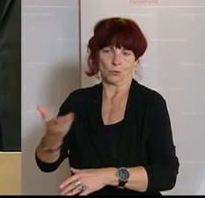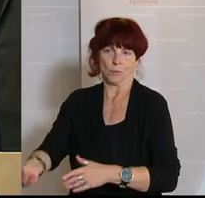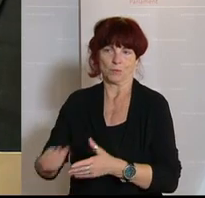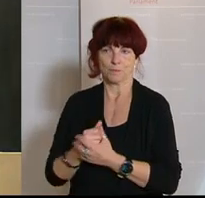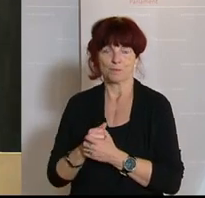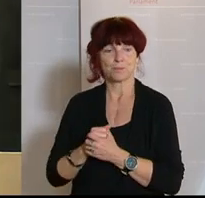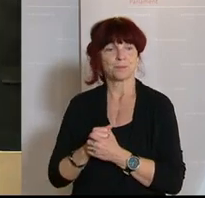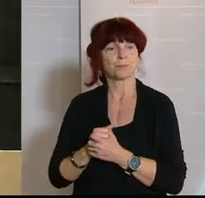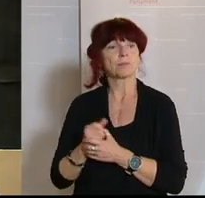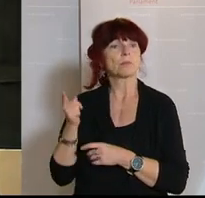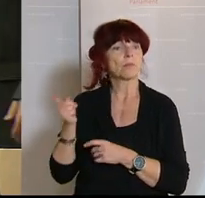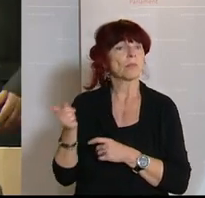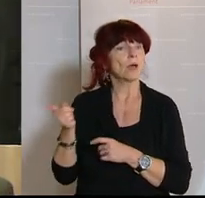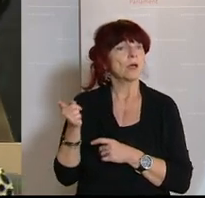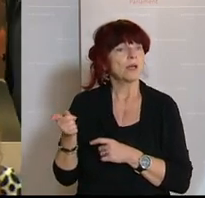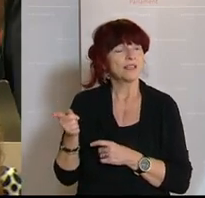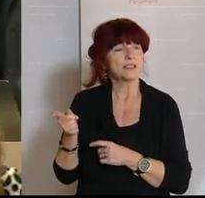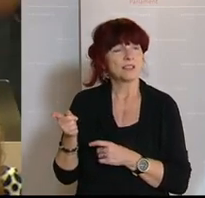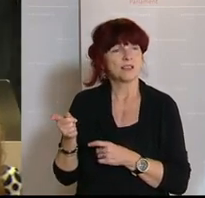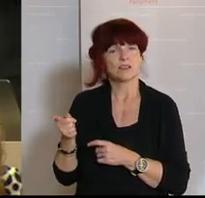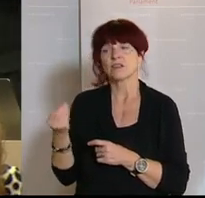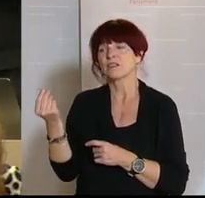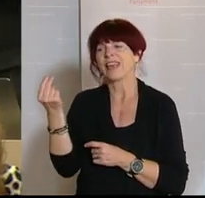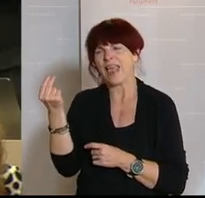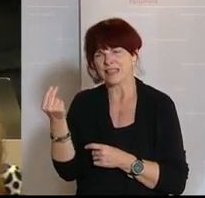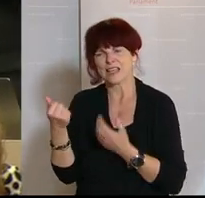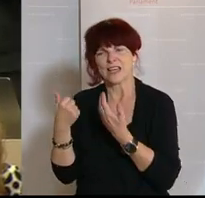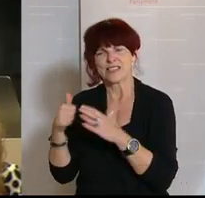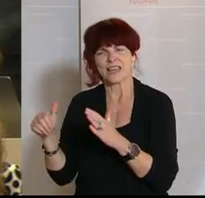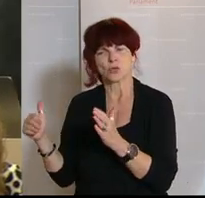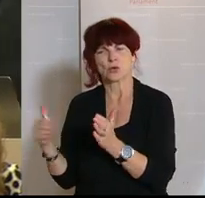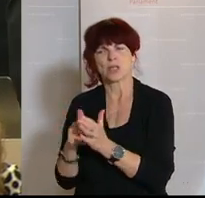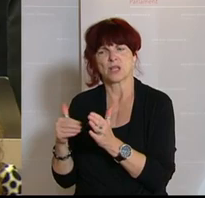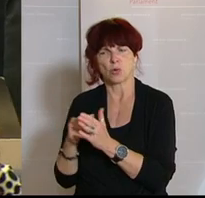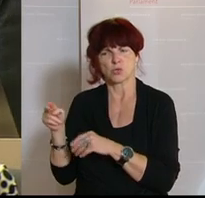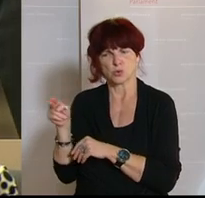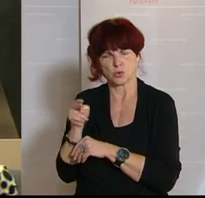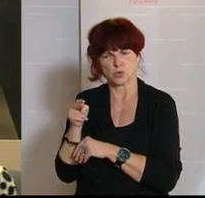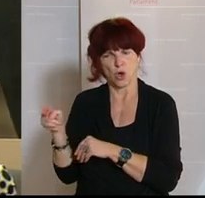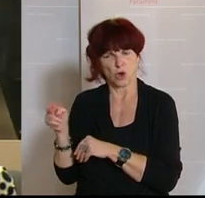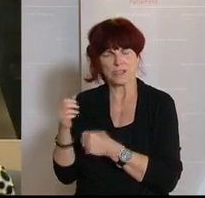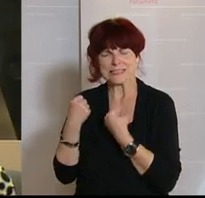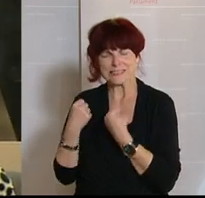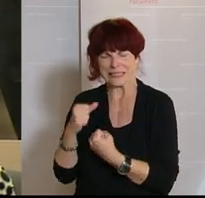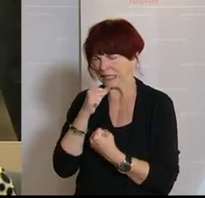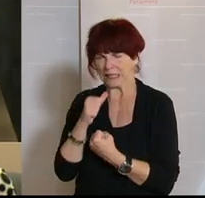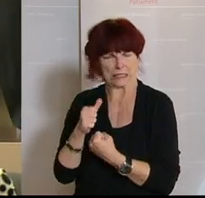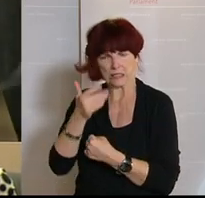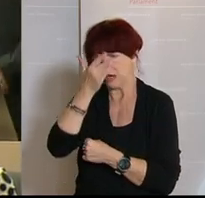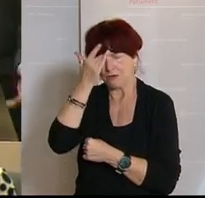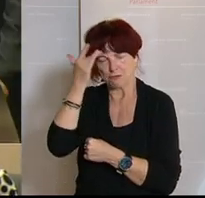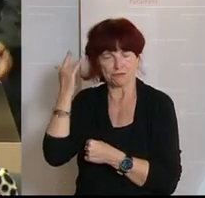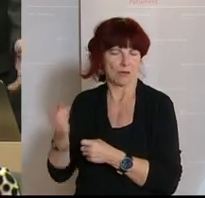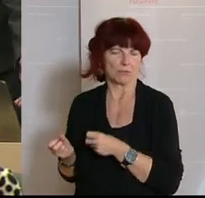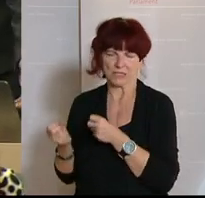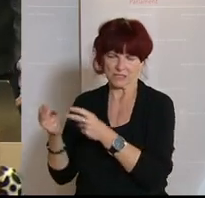Diese Mittel, diese 600.000 Euro werden bestimmt nicht zweckentfremdet. Liebe